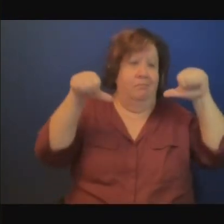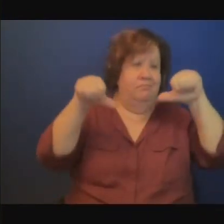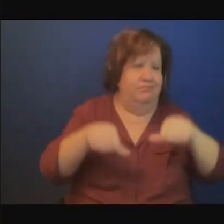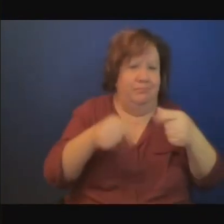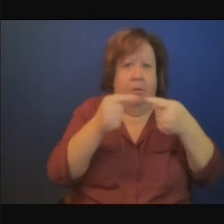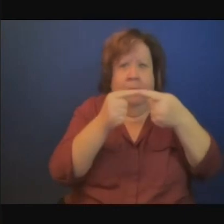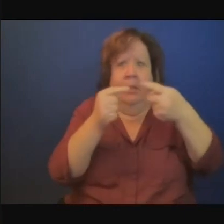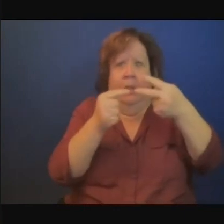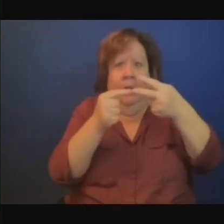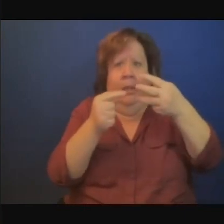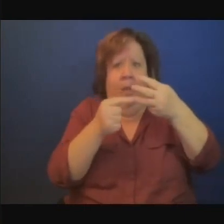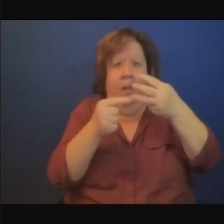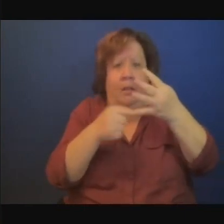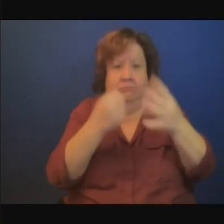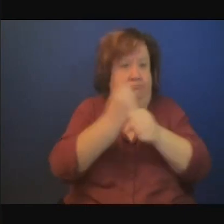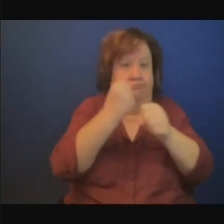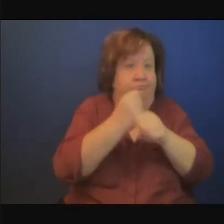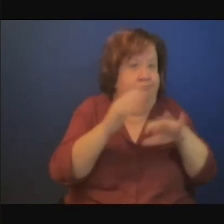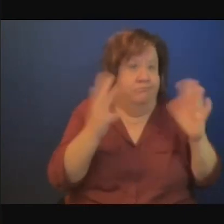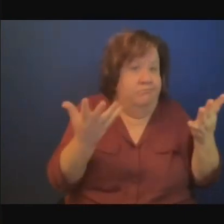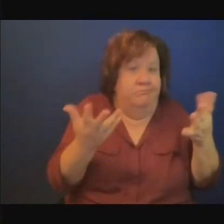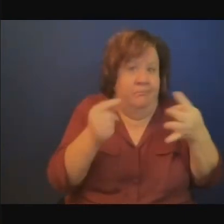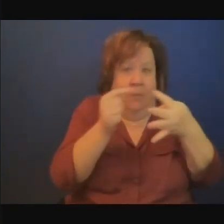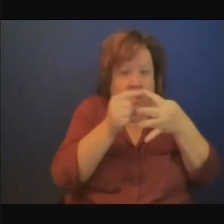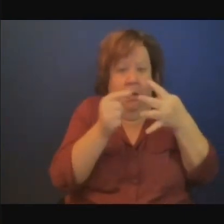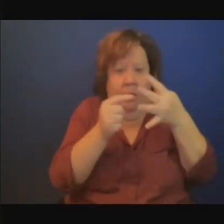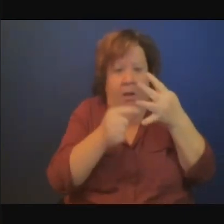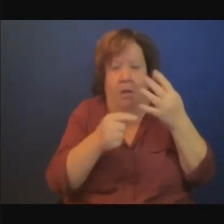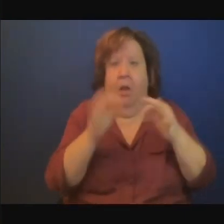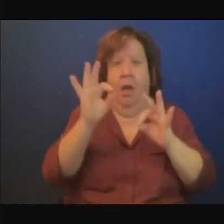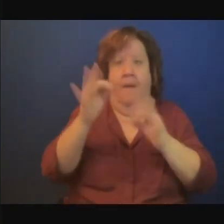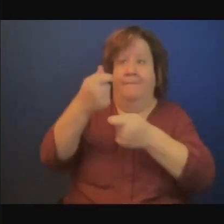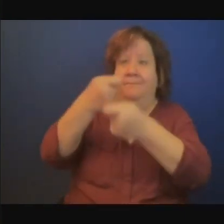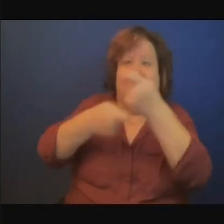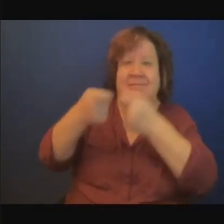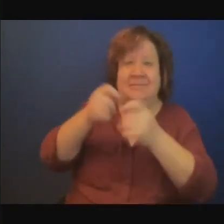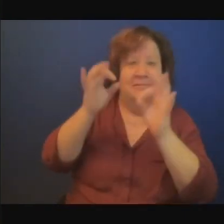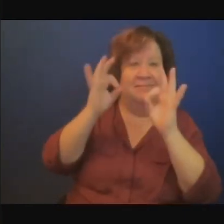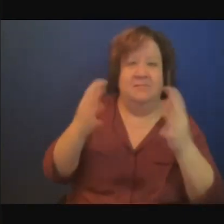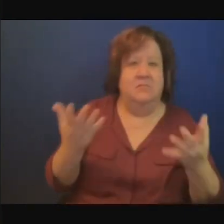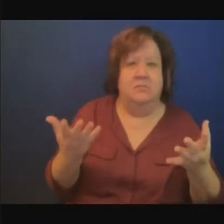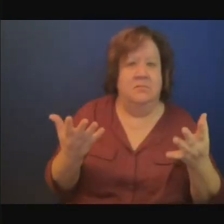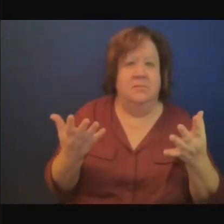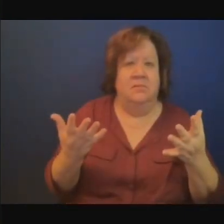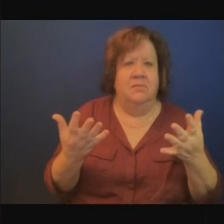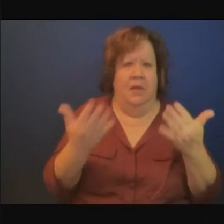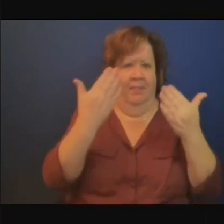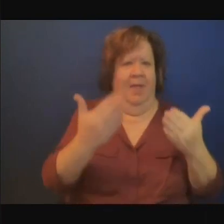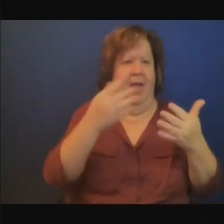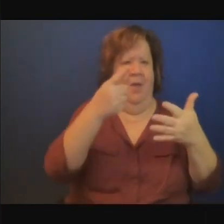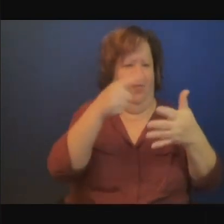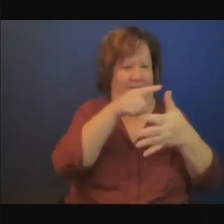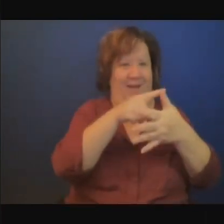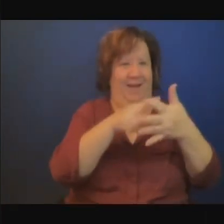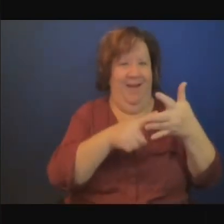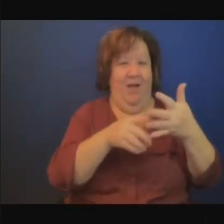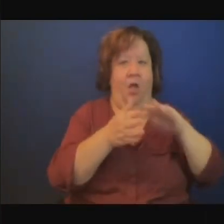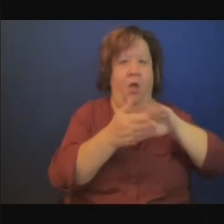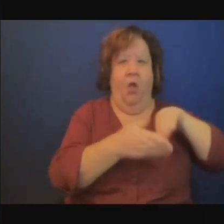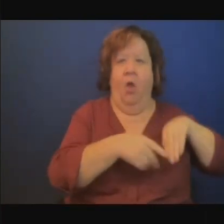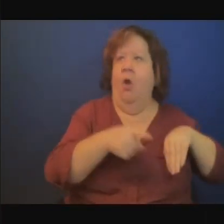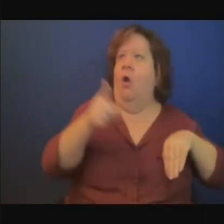parle de transition et de changement climatique, ce n'est pas vraiment prioritaire car il y a